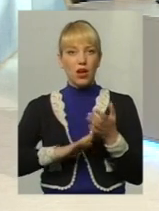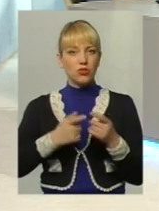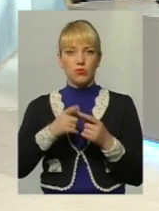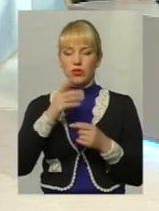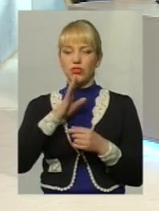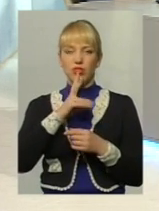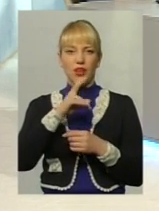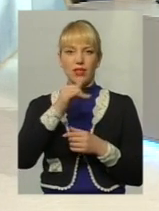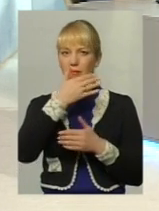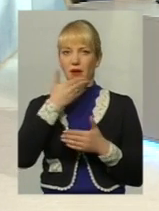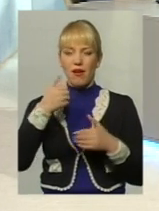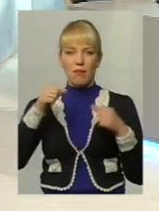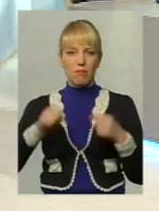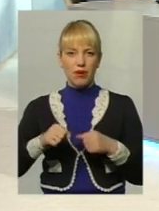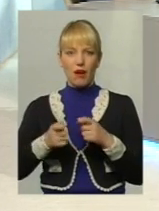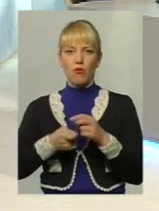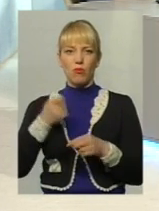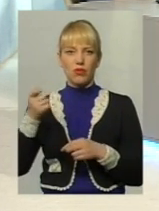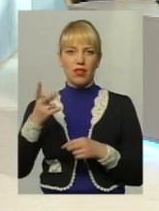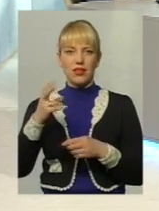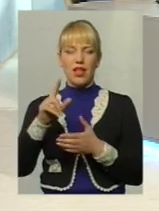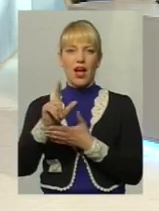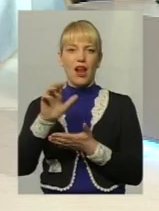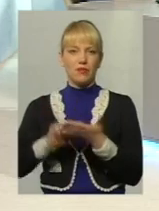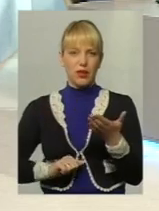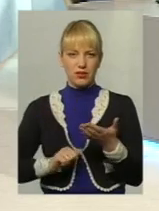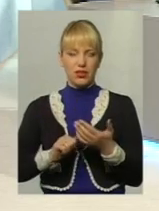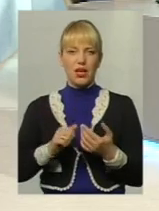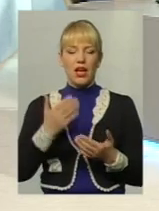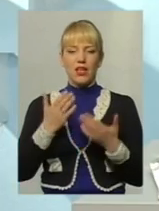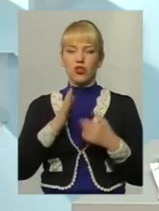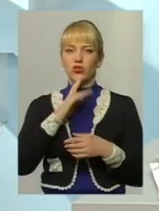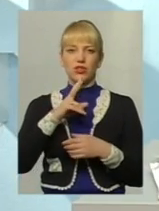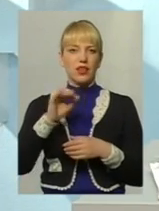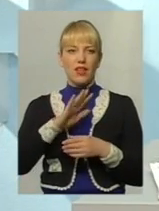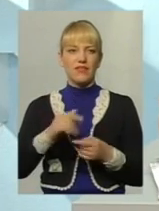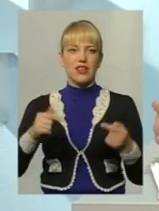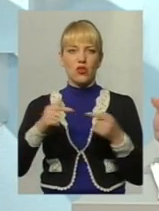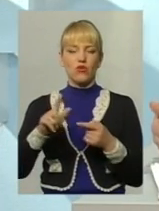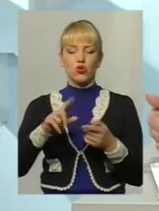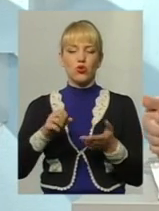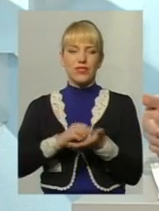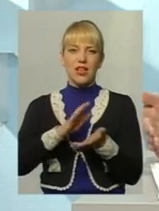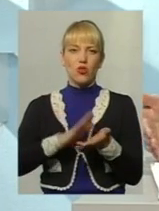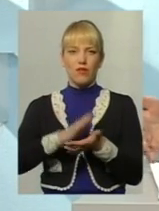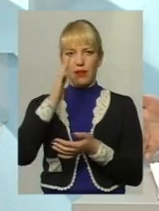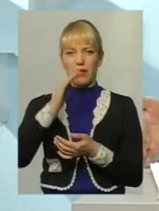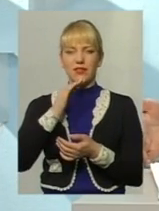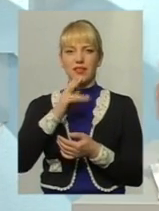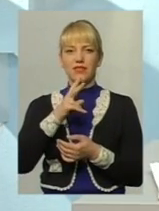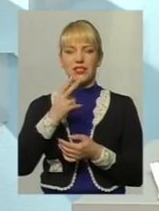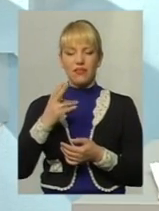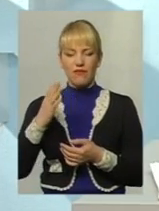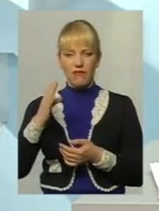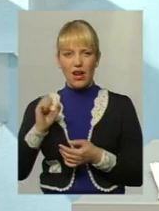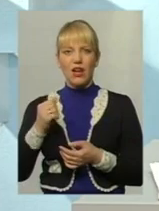'явити до нього позов про стягнення аліментів, якщо вона не зверталася щодо встановлення батьківства відносно цієї дитини до